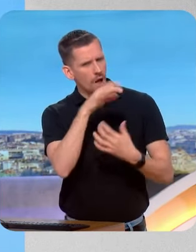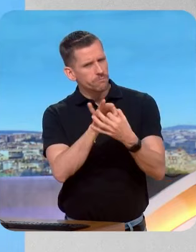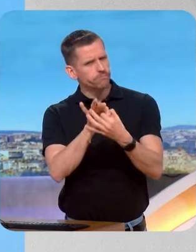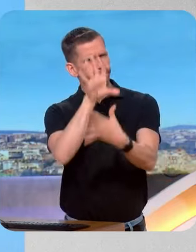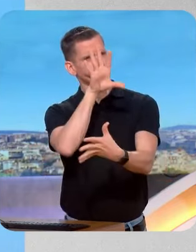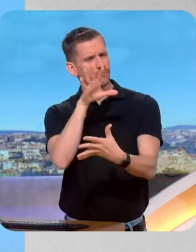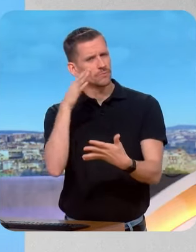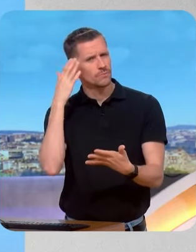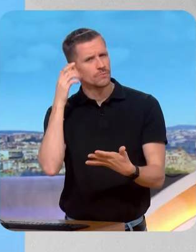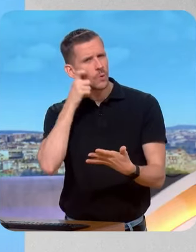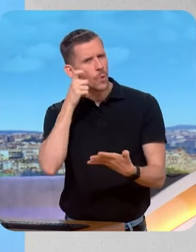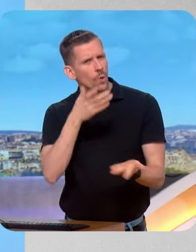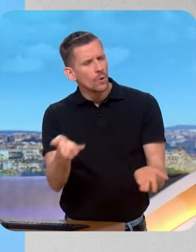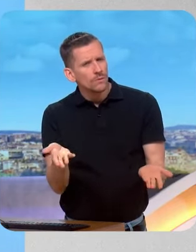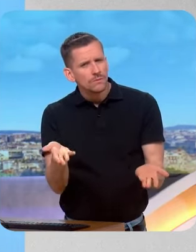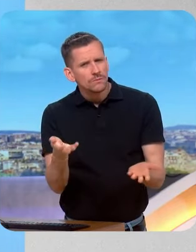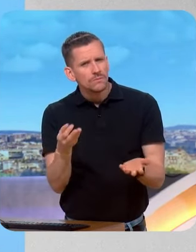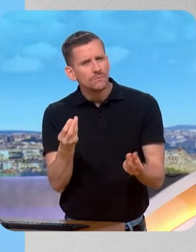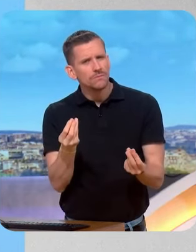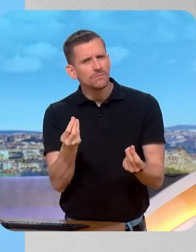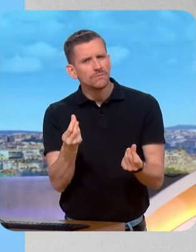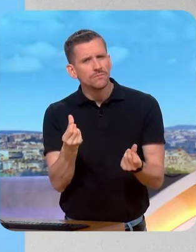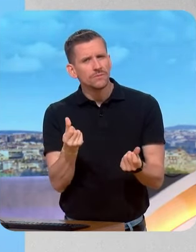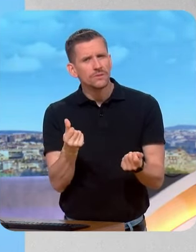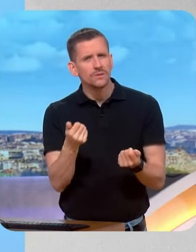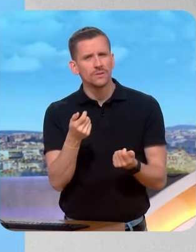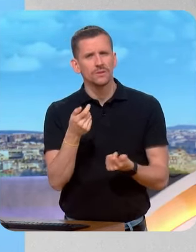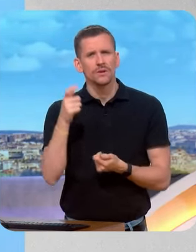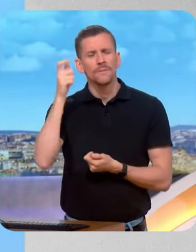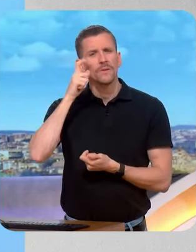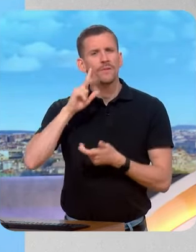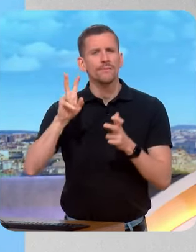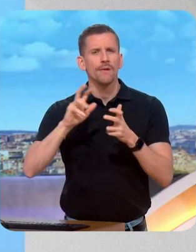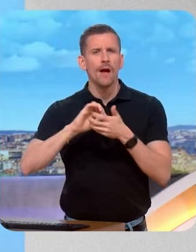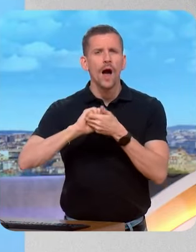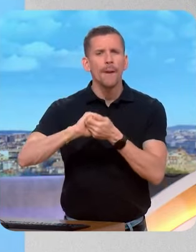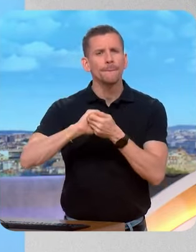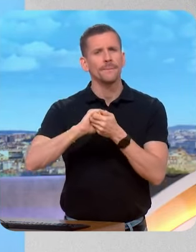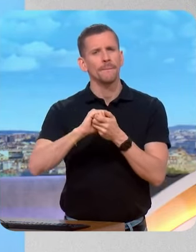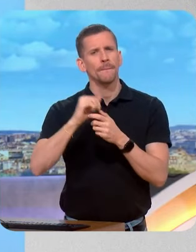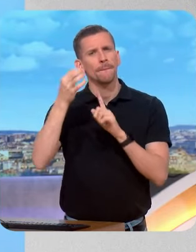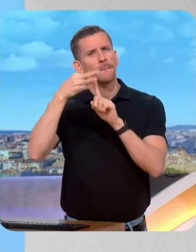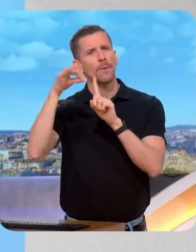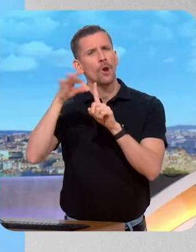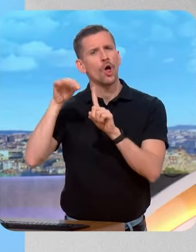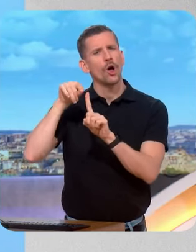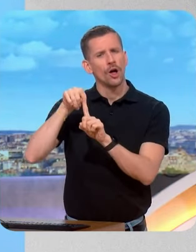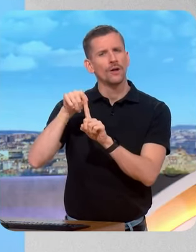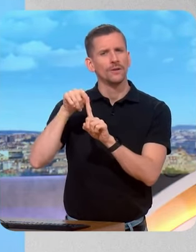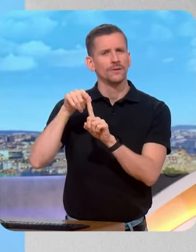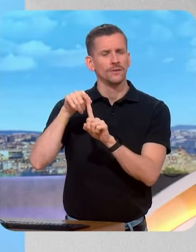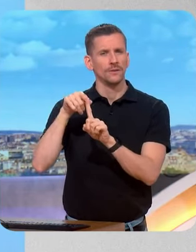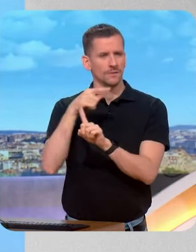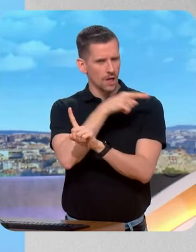Bayrou, encore une fois, c'est vous qui êtes là ce matin, mais vous êtes son ami, vous êtes son porte-parole, puisque vous êtes le porte-parole du Modem. Il l'a